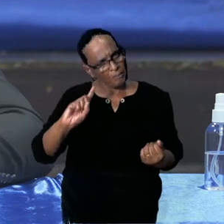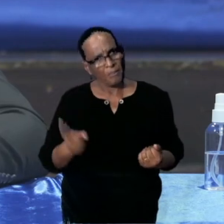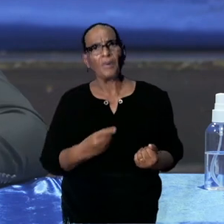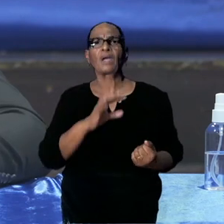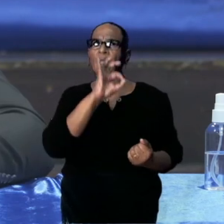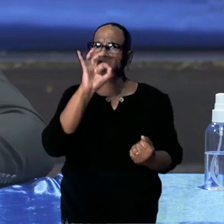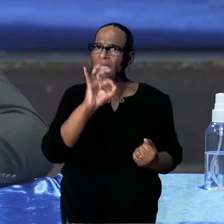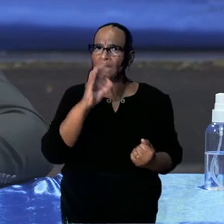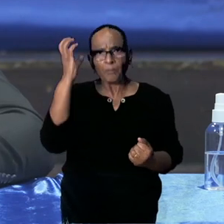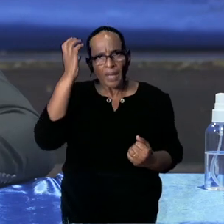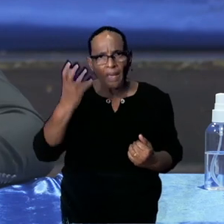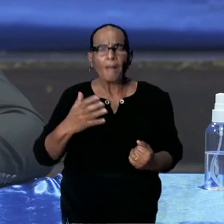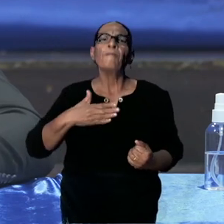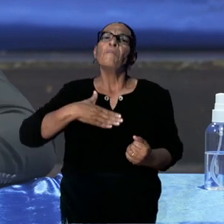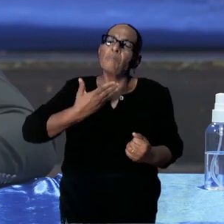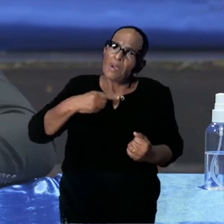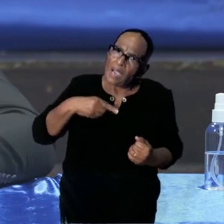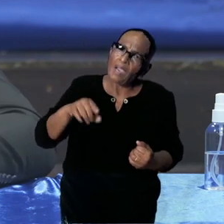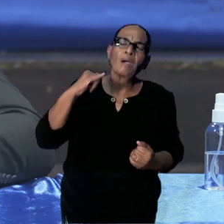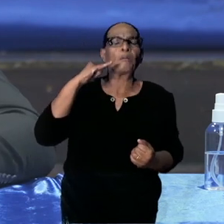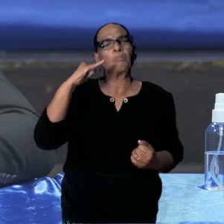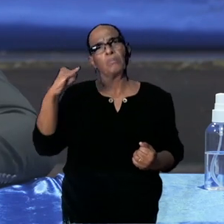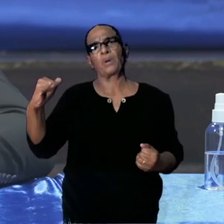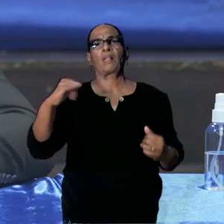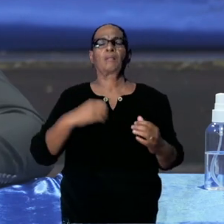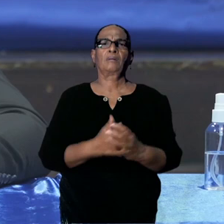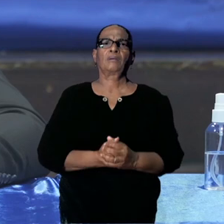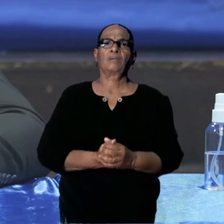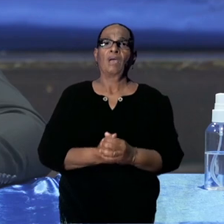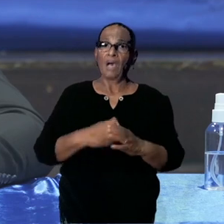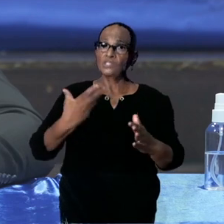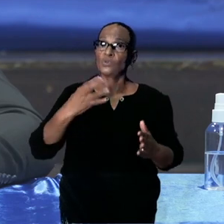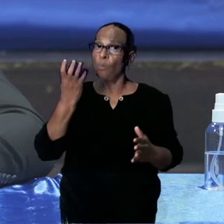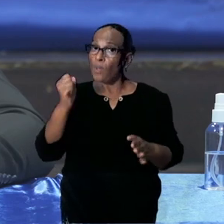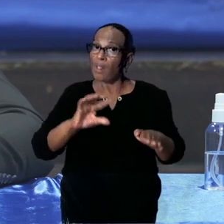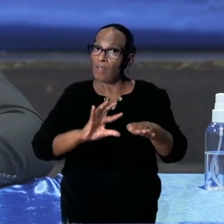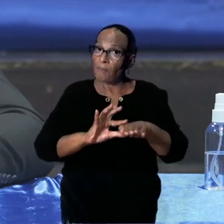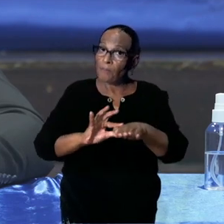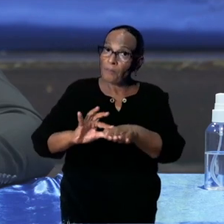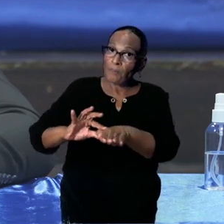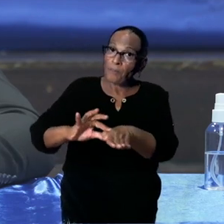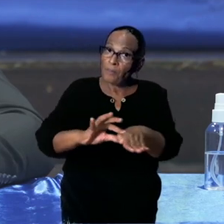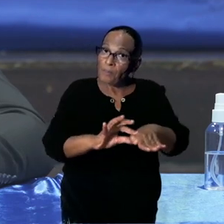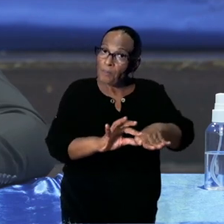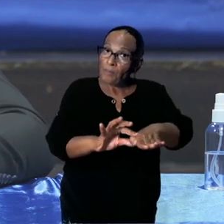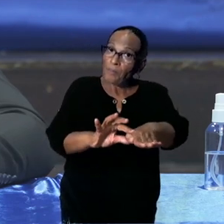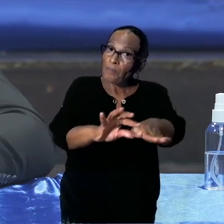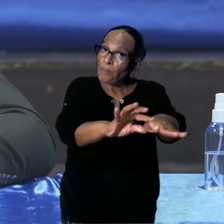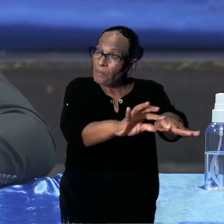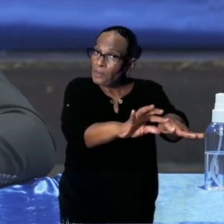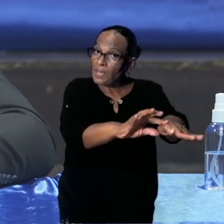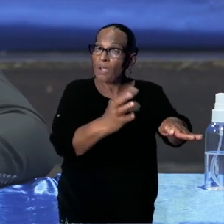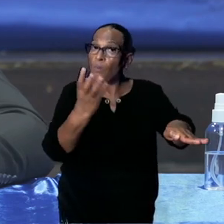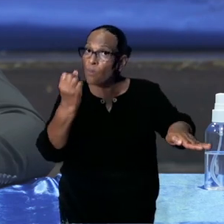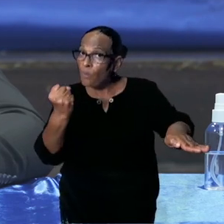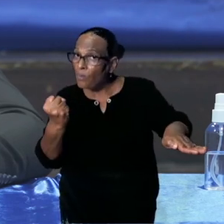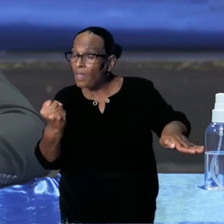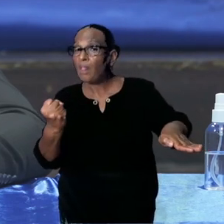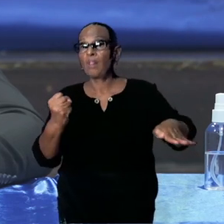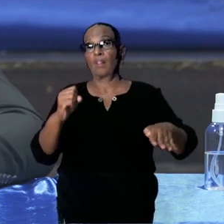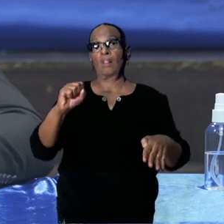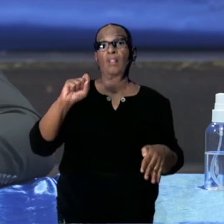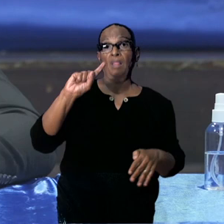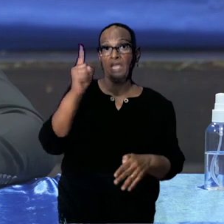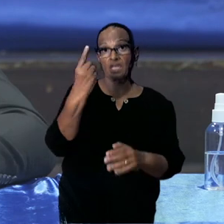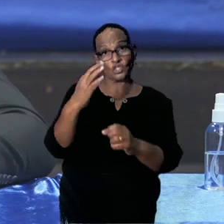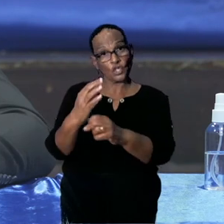daarop zal ook worden ingespeeld als het nodig is dat u begeleid wordt naar misschien SEH